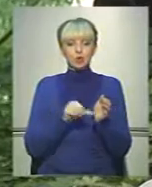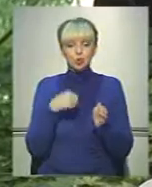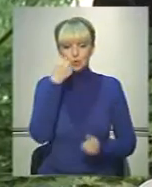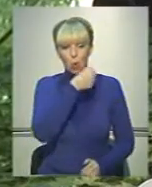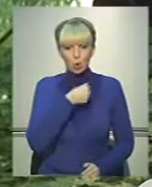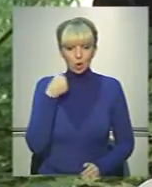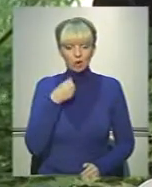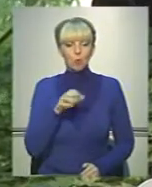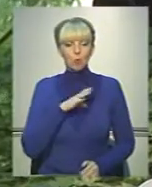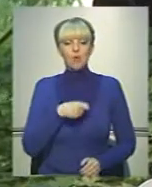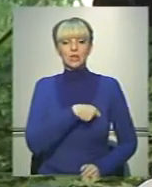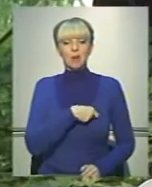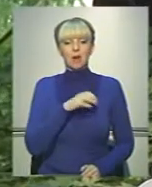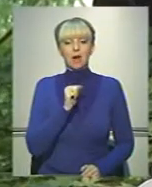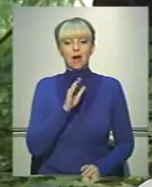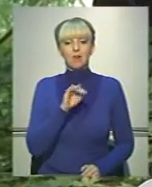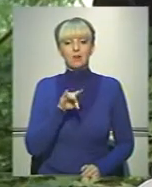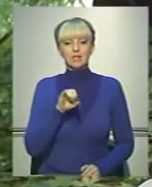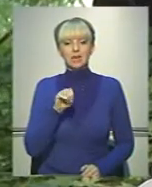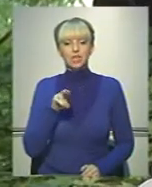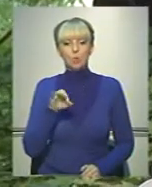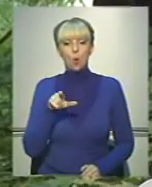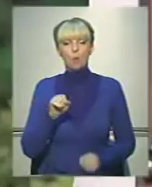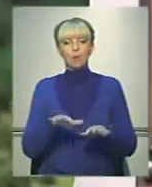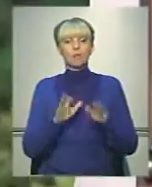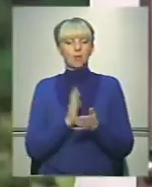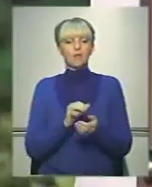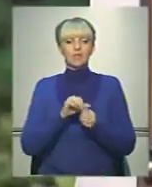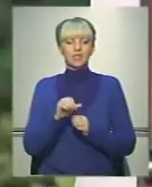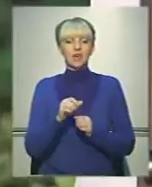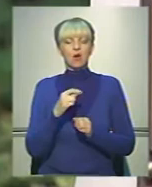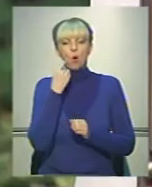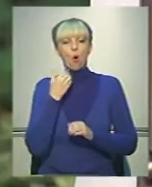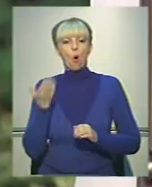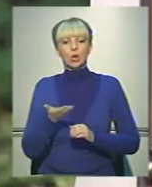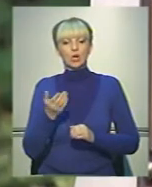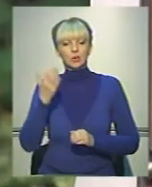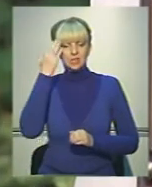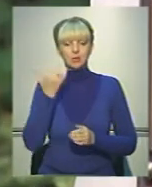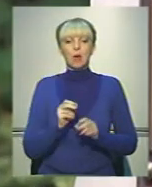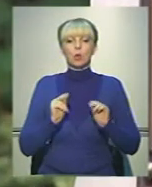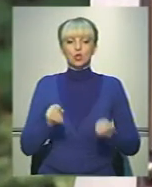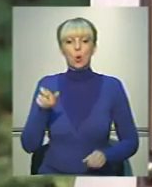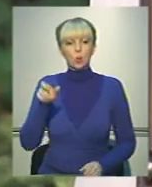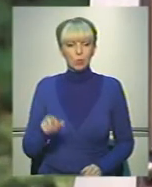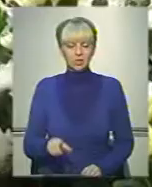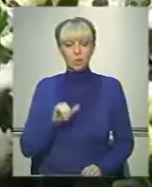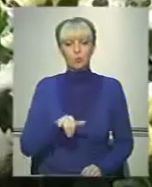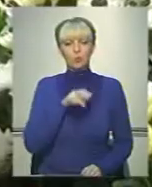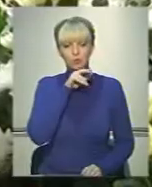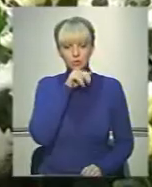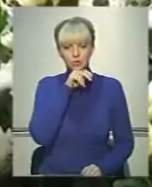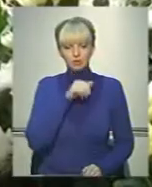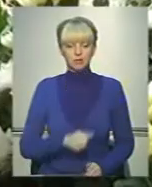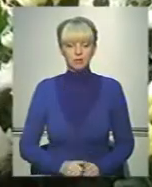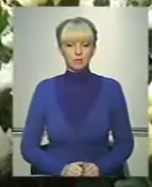роках. Був депутатом Австрійського парламенту, мав виняткові ораторські здібності, є почесним громадянином чернівців.